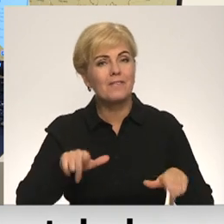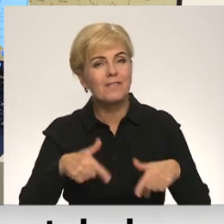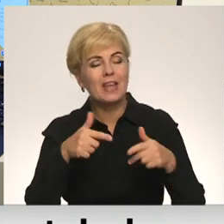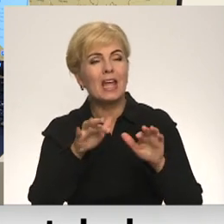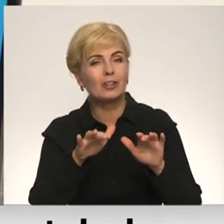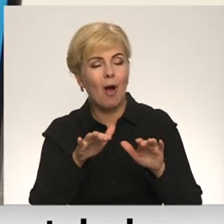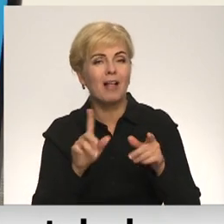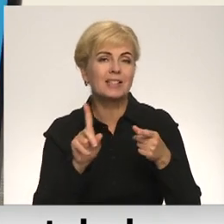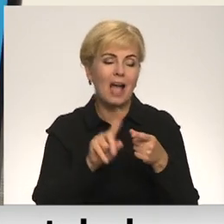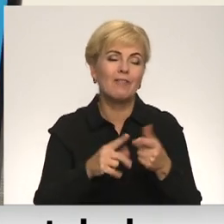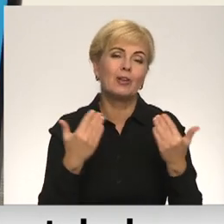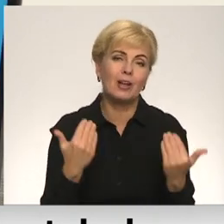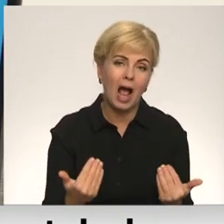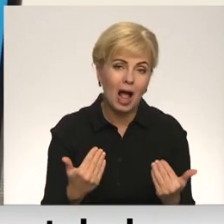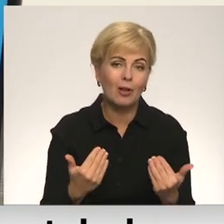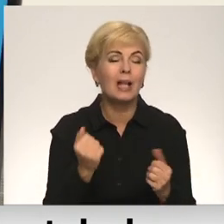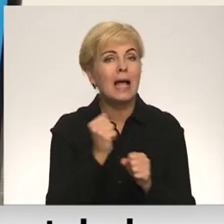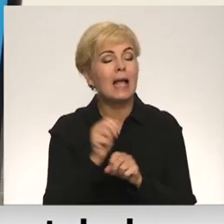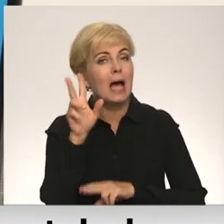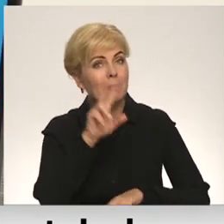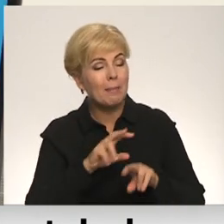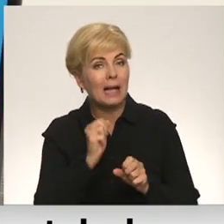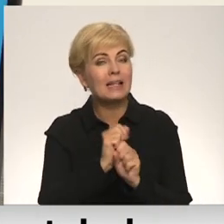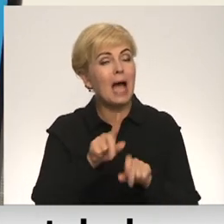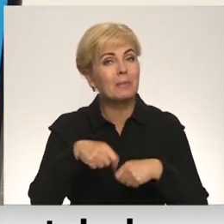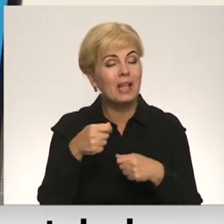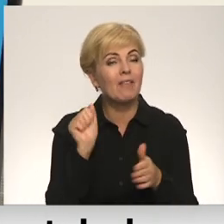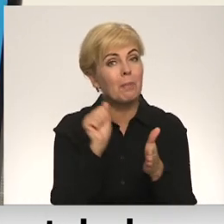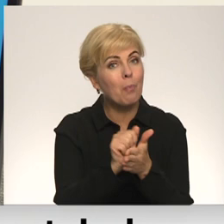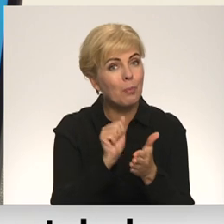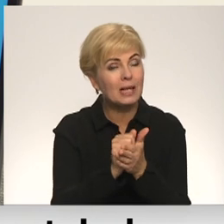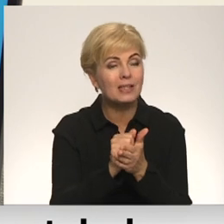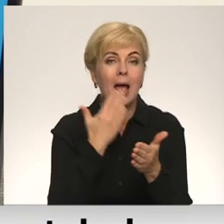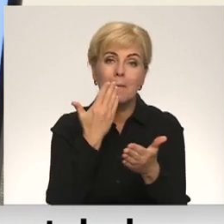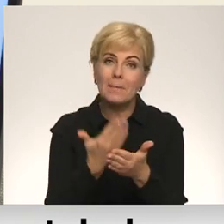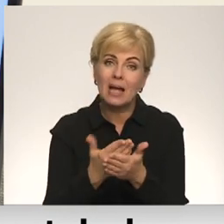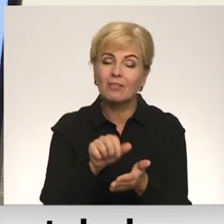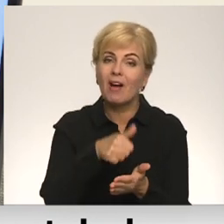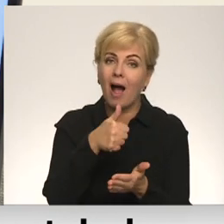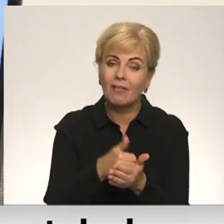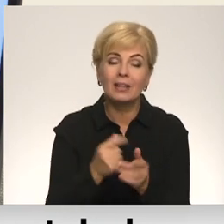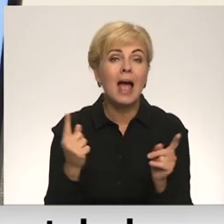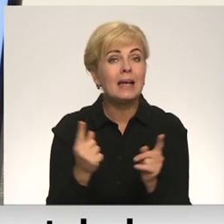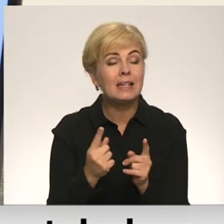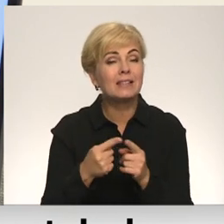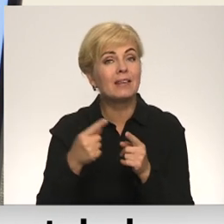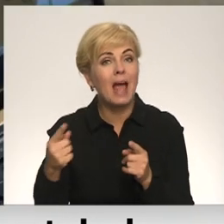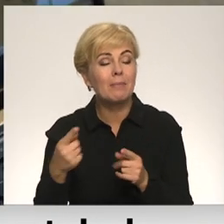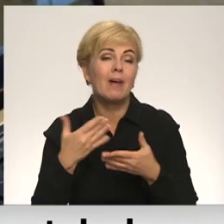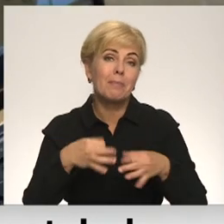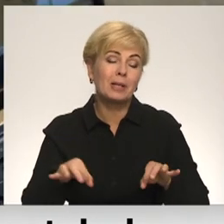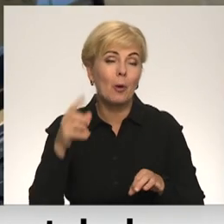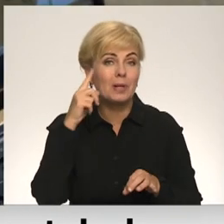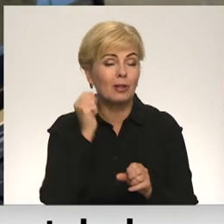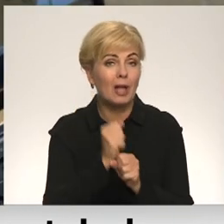realitāti. Darbmeklis ir platforma, kur darba devēji varētu publicēt piedāvājumus galvenokārt īstermiņam vai brīvprātīgiem darbiem.